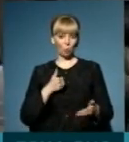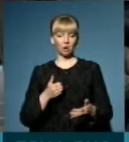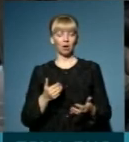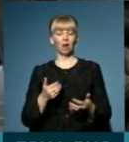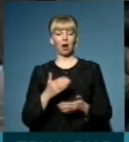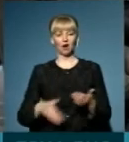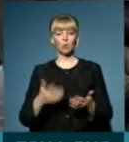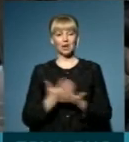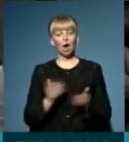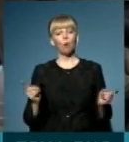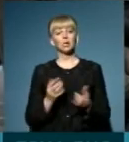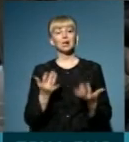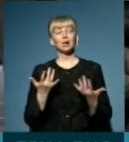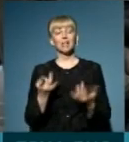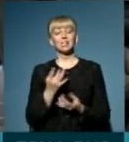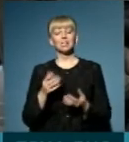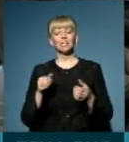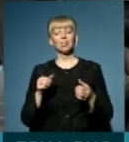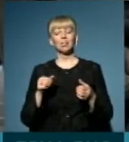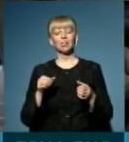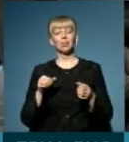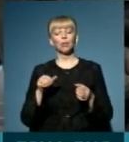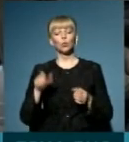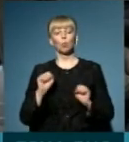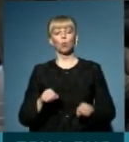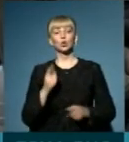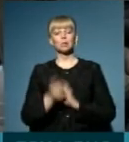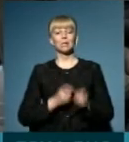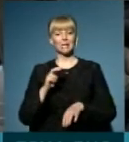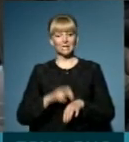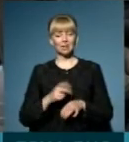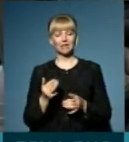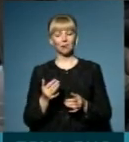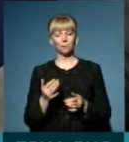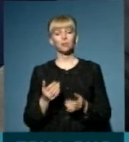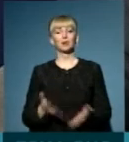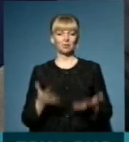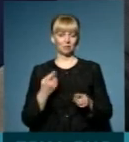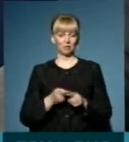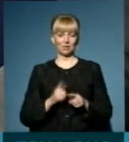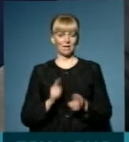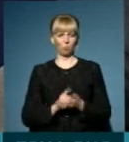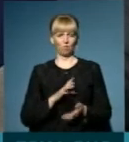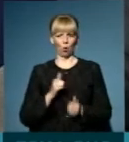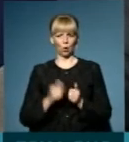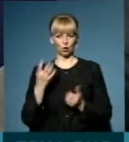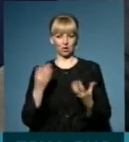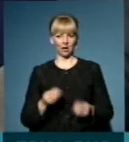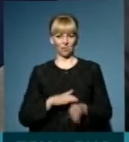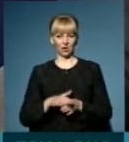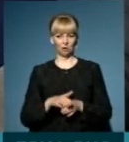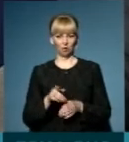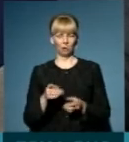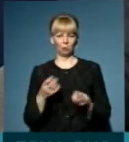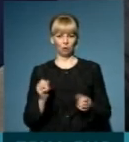обмеження, скільки разів має право людина змінити лікаря? Ну, зрозуміло, що це не повинно відбуватись кожного дня, тому що тоді,